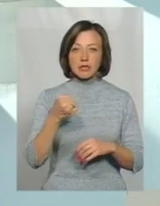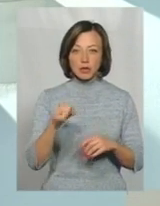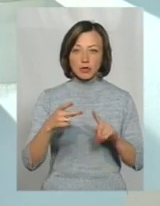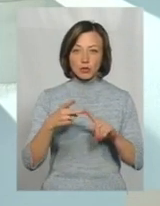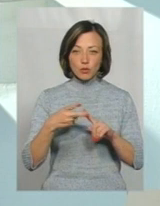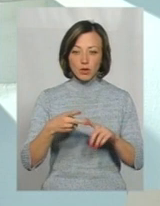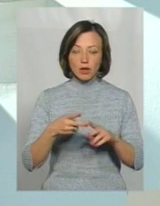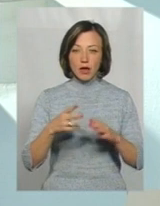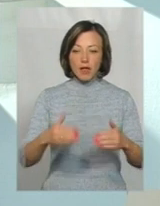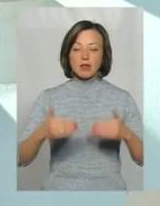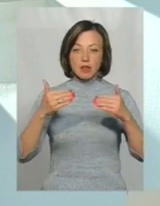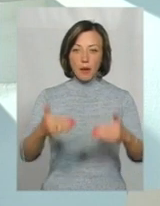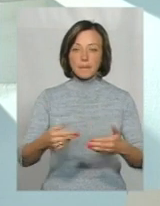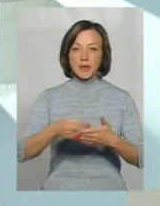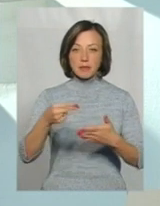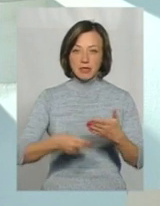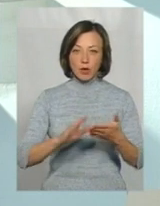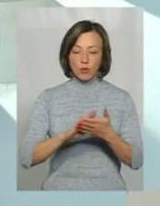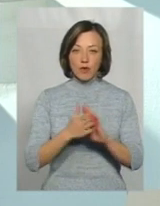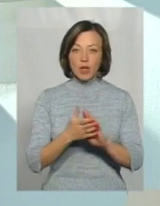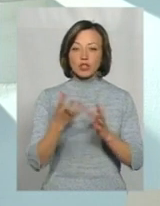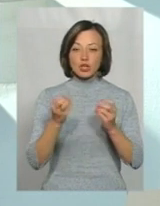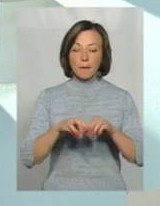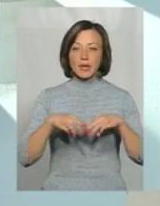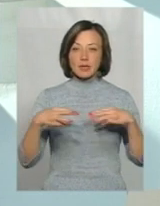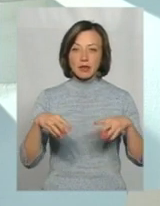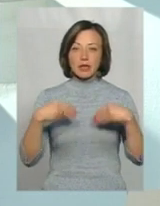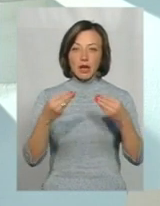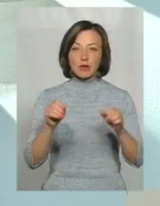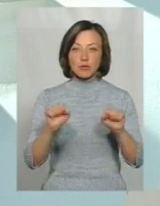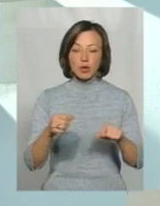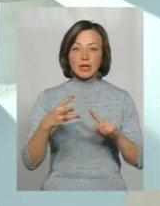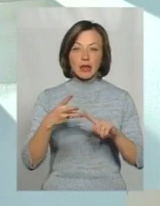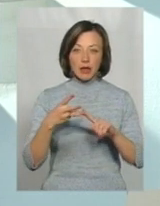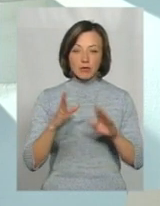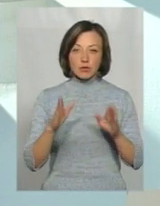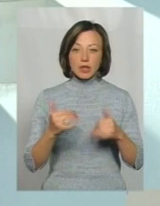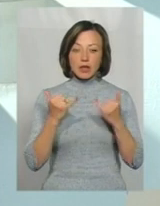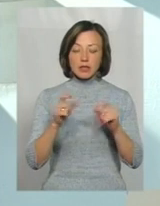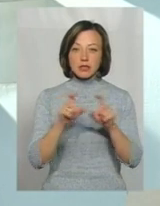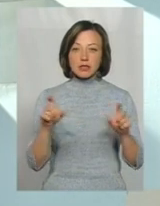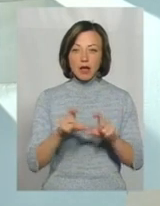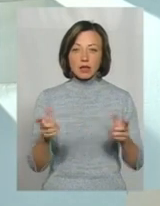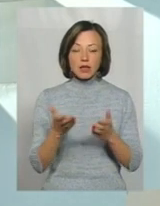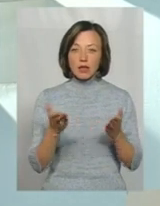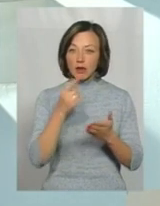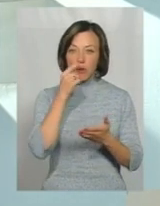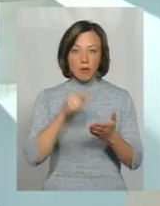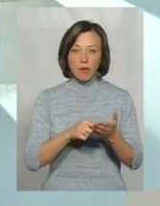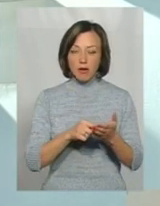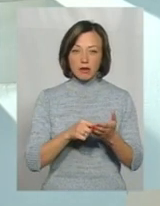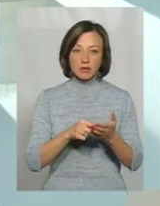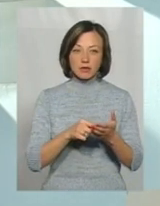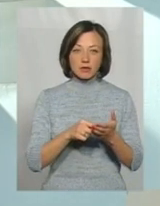хвиля. І ще Міністерство дає ще змогу, прогнозує, що буде ще третя хвиля, ну, вже для тих закладів, котрі не попали ні в